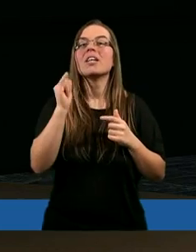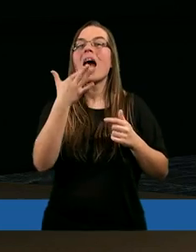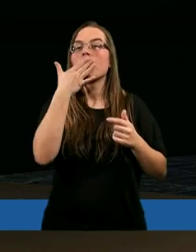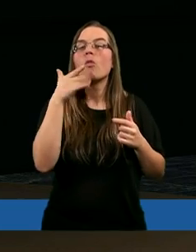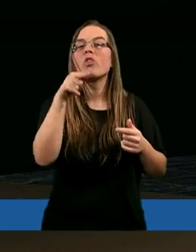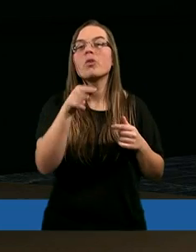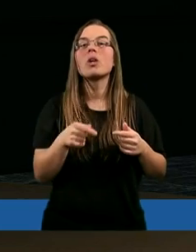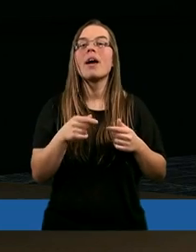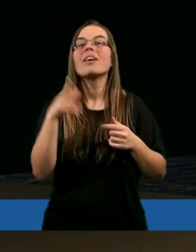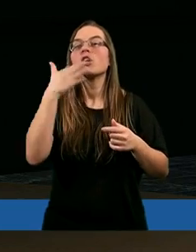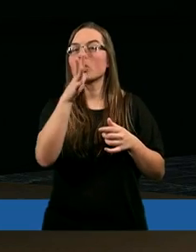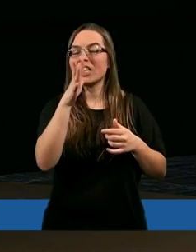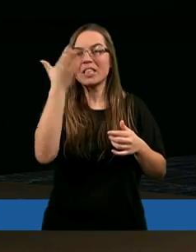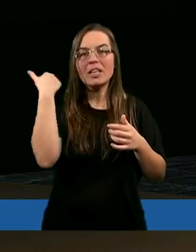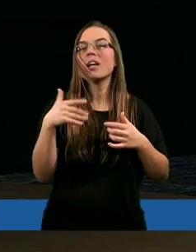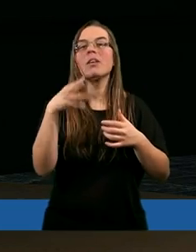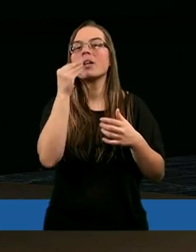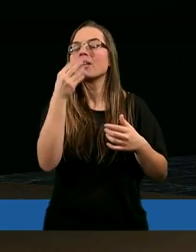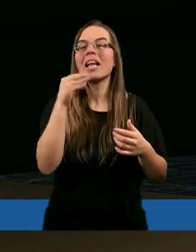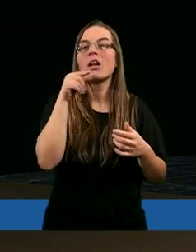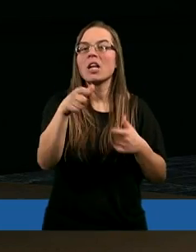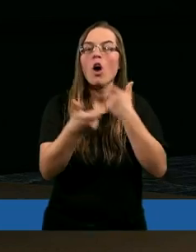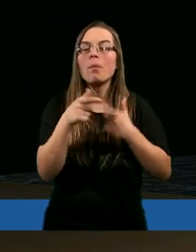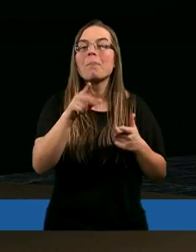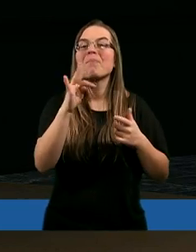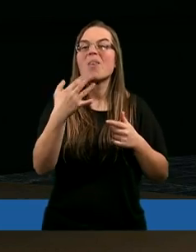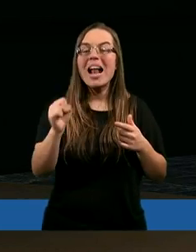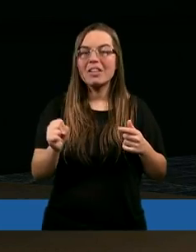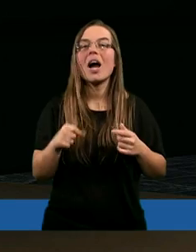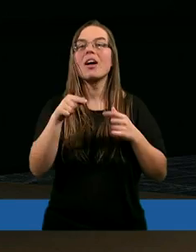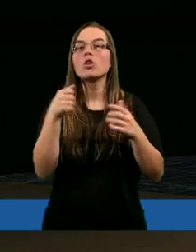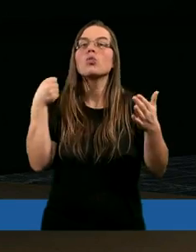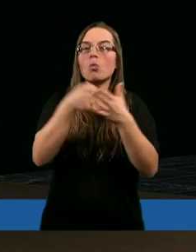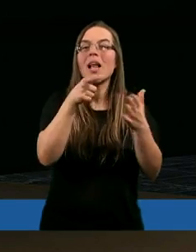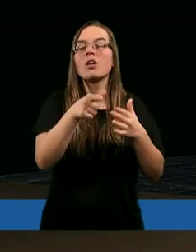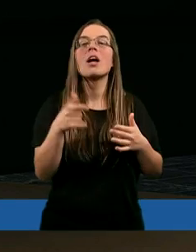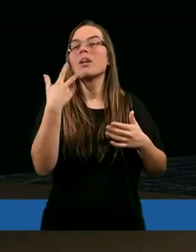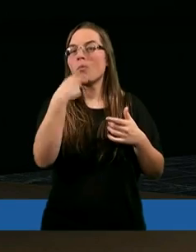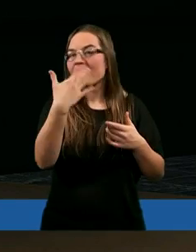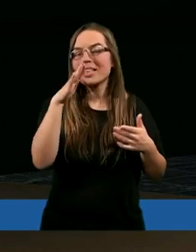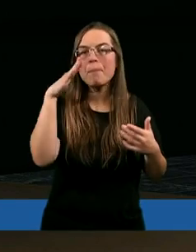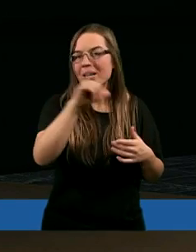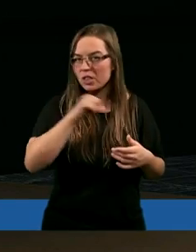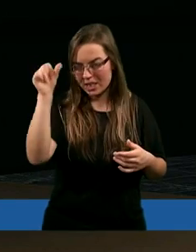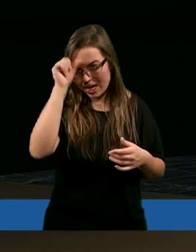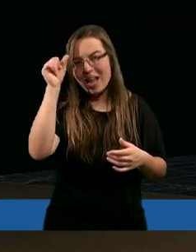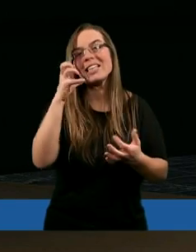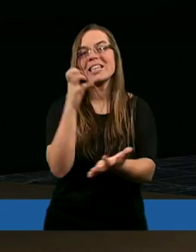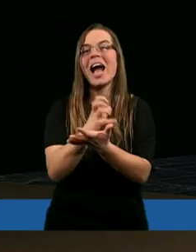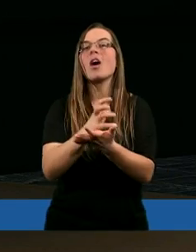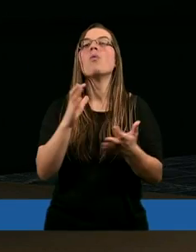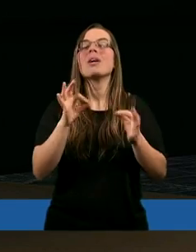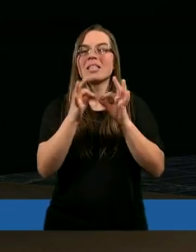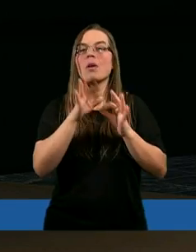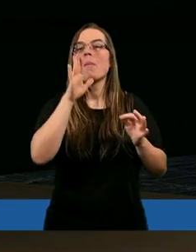mówi, że wtedy Żydzi od tamtej pory nie jedzą tego ścięg, na tego lędźwia. I uderzył go i powiedział, nie będziesz się nazywał Jakub,